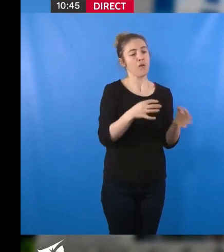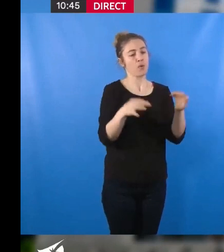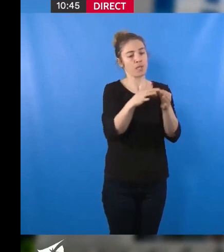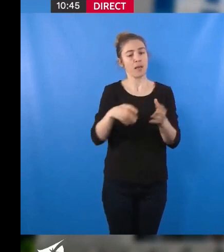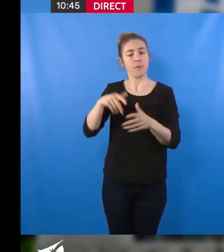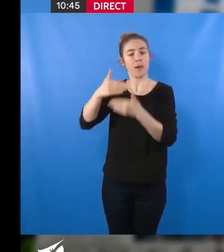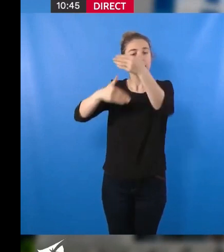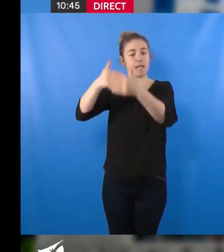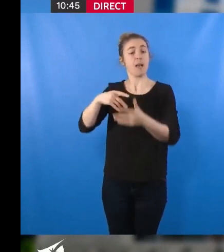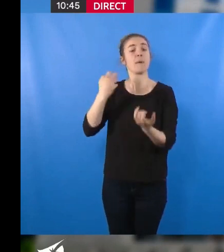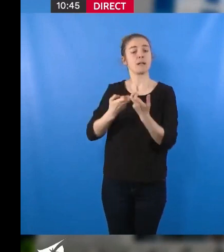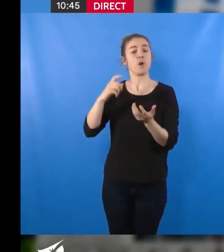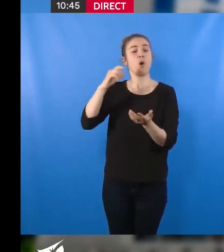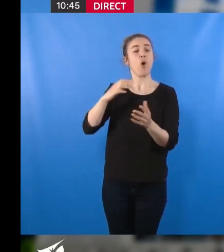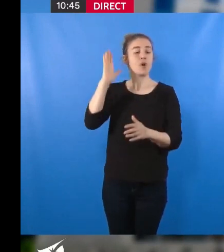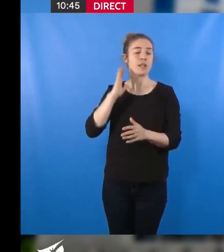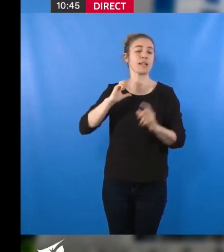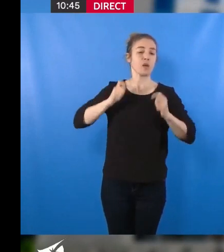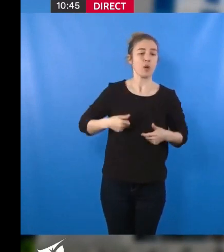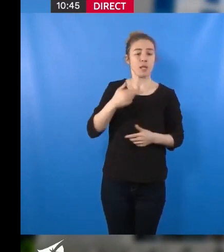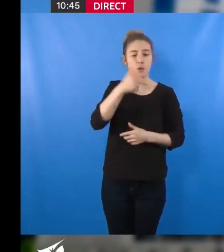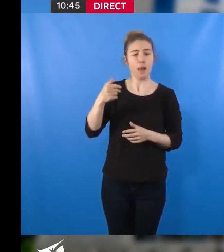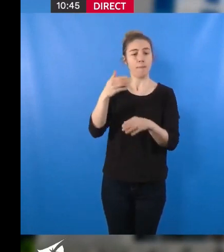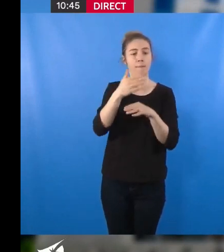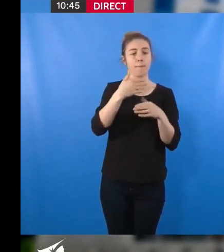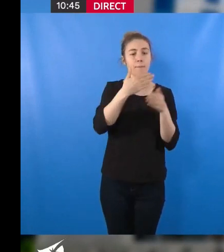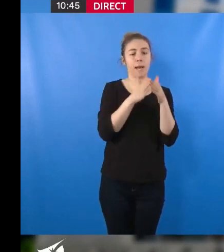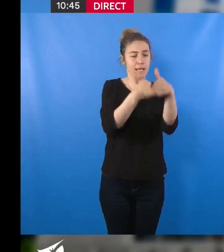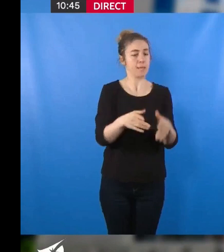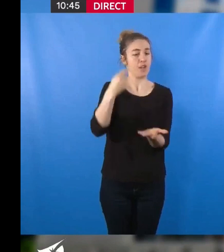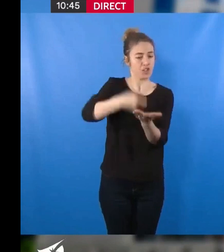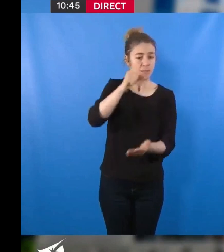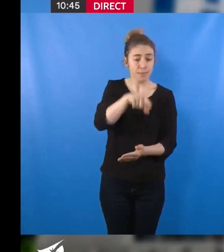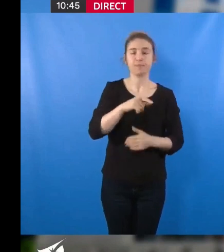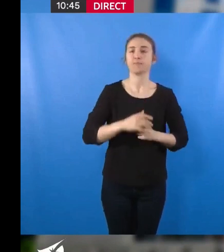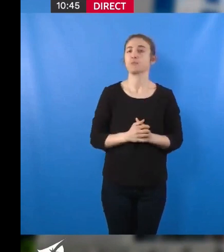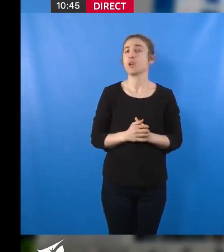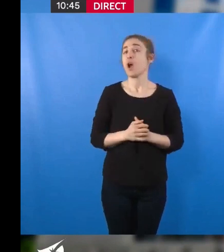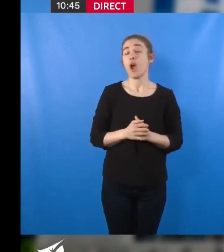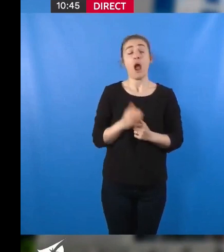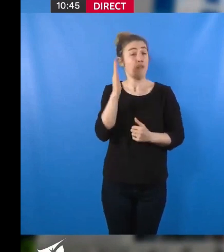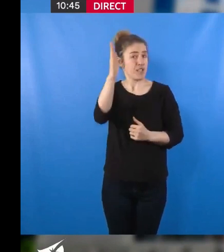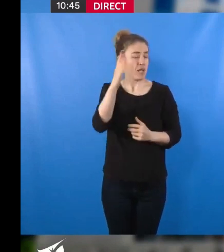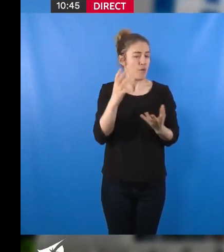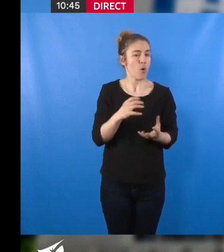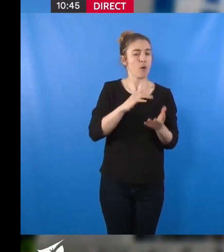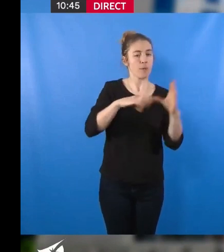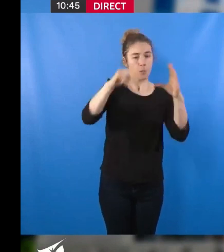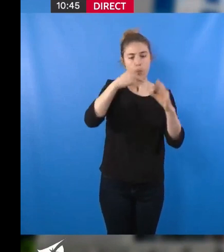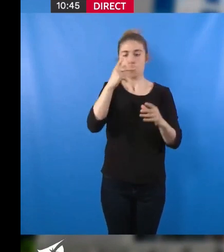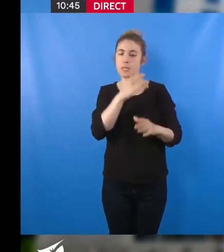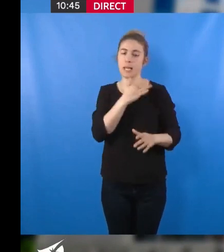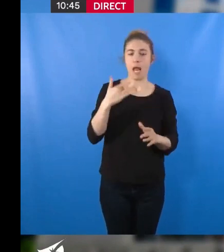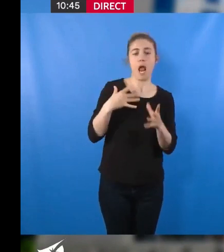de l'ancienne École Nationale Supérieure Maritime. En appui de ce désir partagé d'une métropole de demain plus saine, plus naturelle, plus accueillante